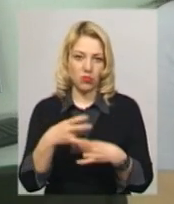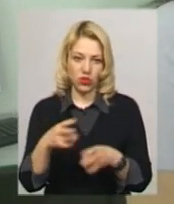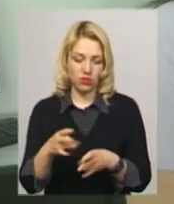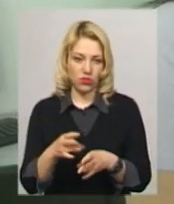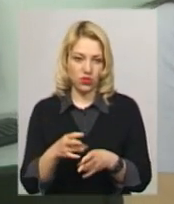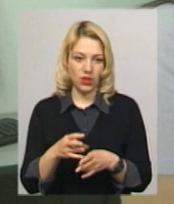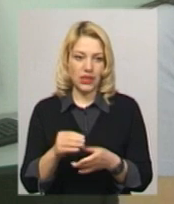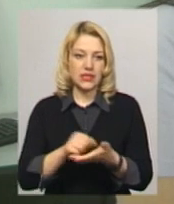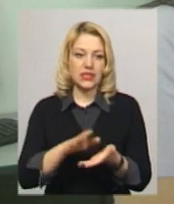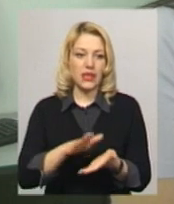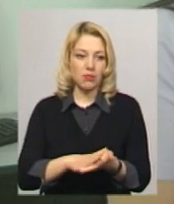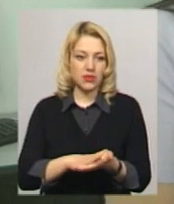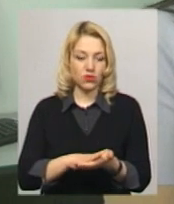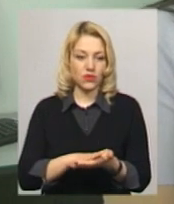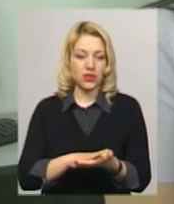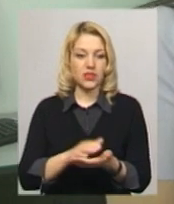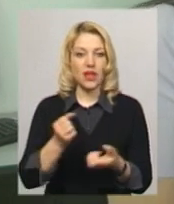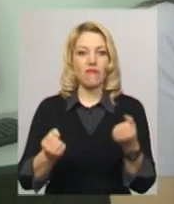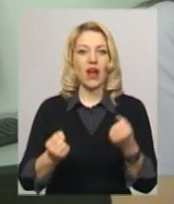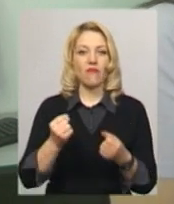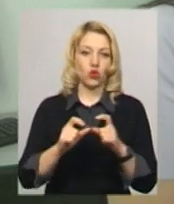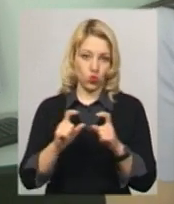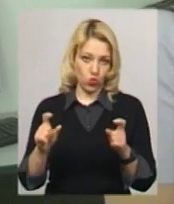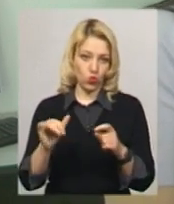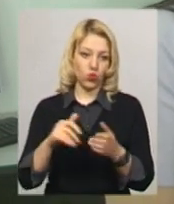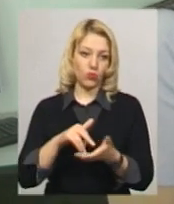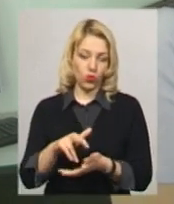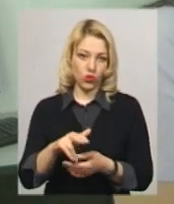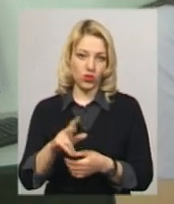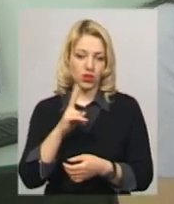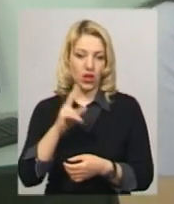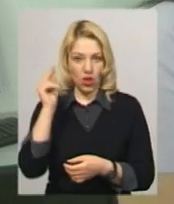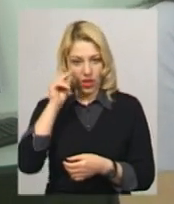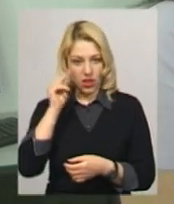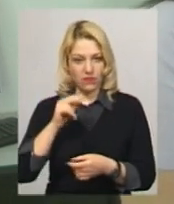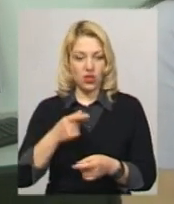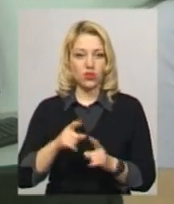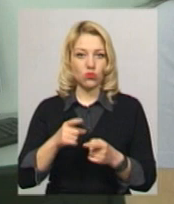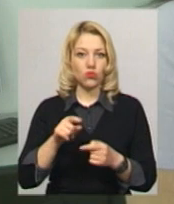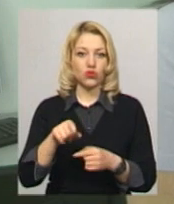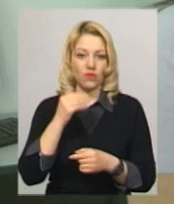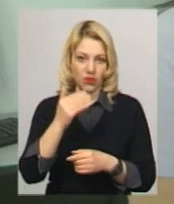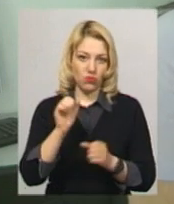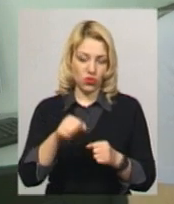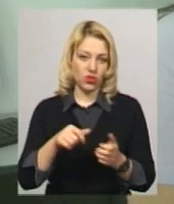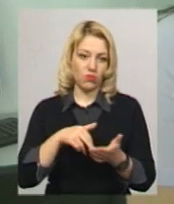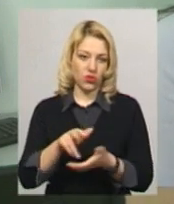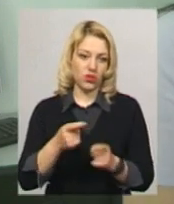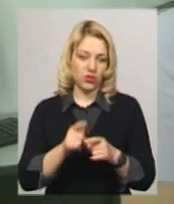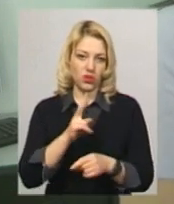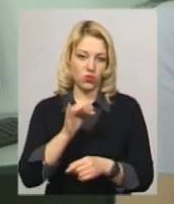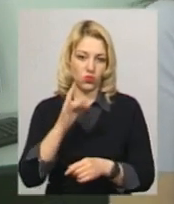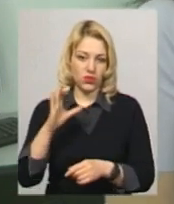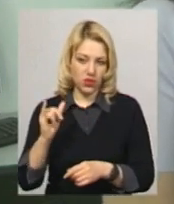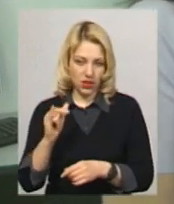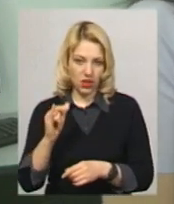записуватися в автошколу і проходити курси навчання. Ви безпосередньо можете пройти ці курси